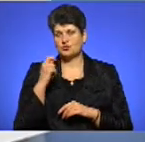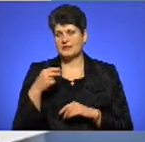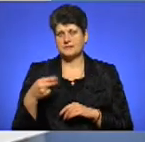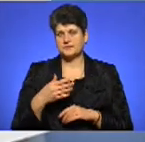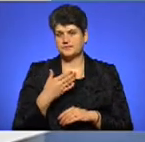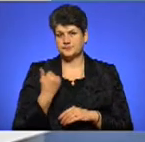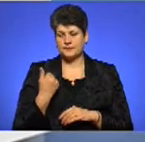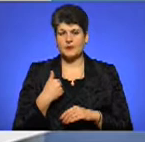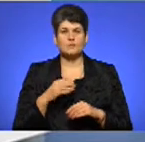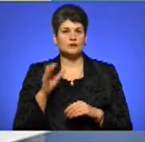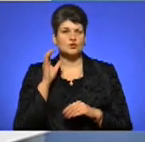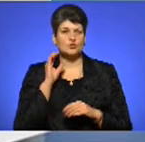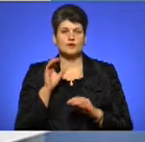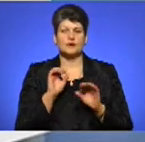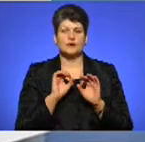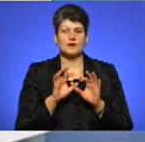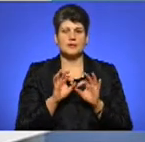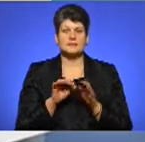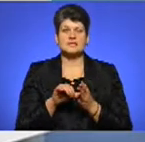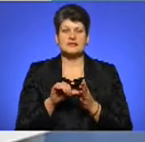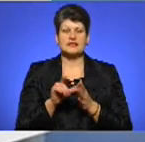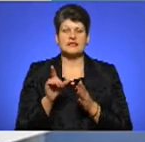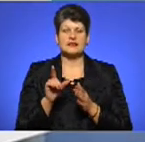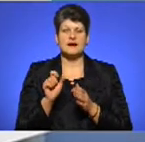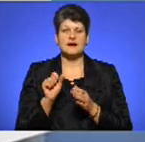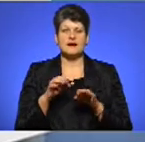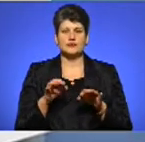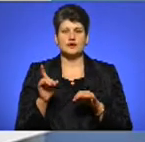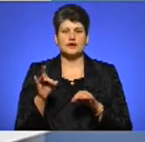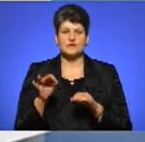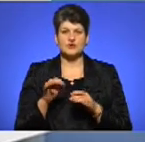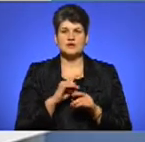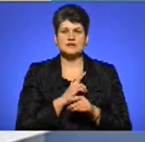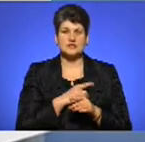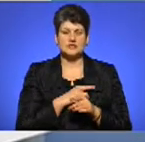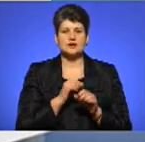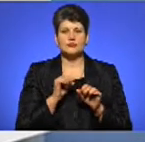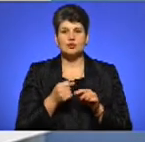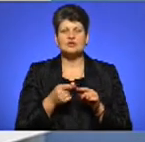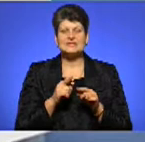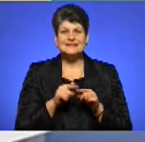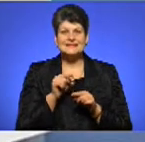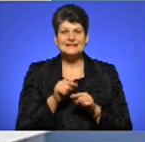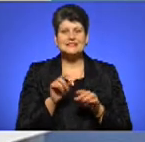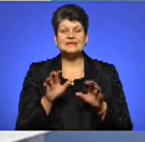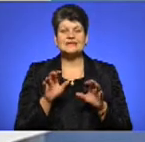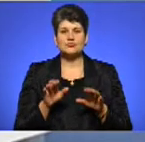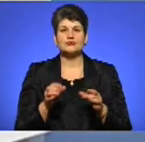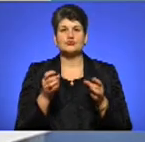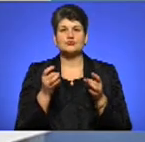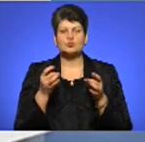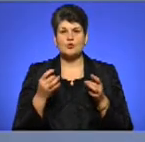послухаємо коментар представників автоєвросили. А зараз скажіть, чи здатні ці закони спростити розмитнення автомобілей на закордонних